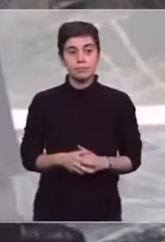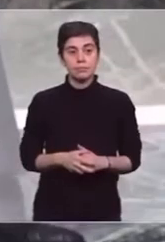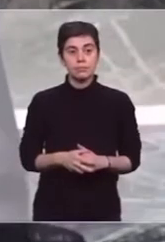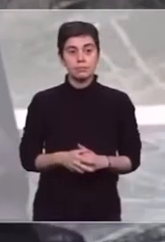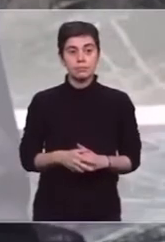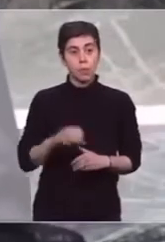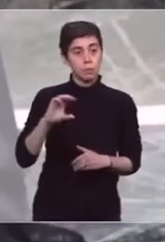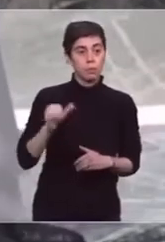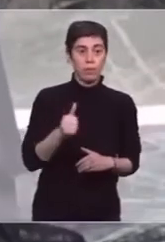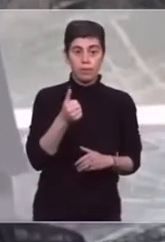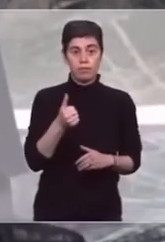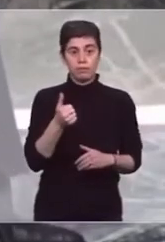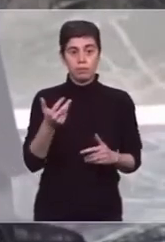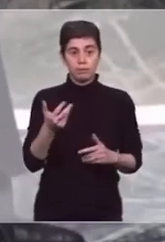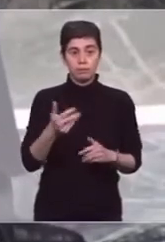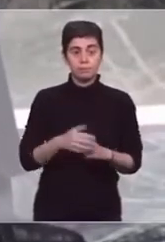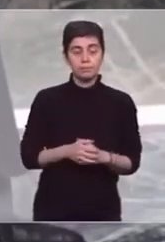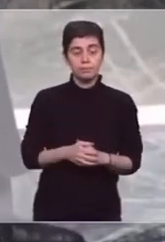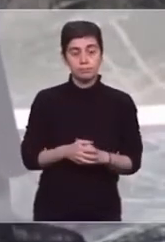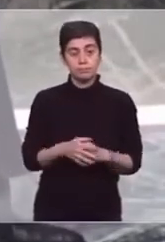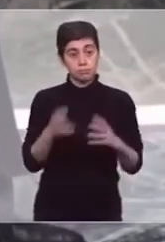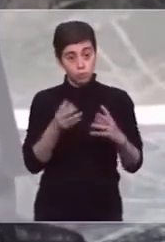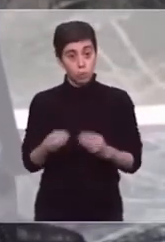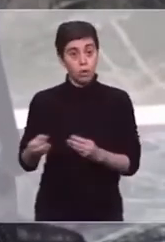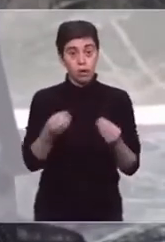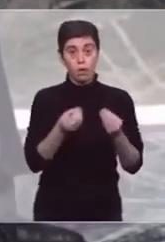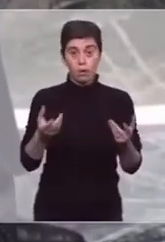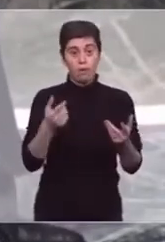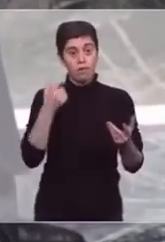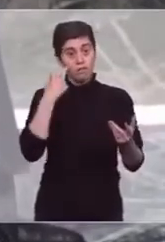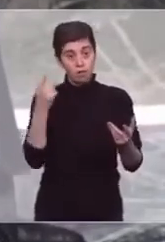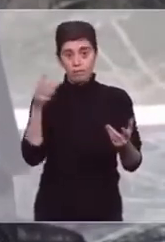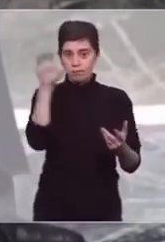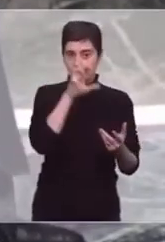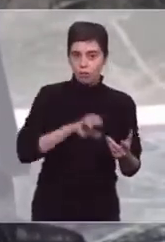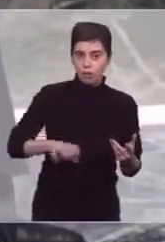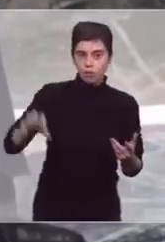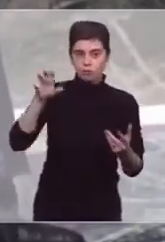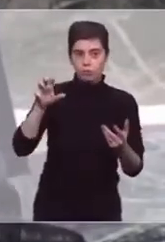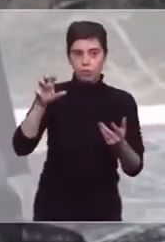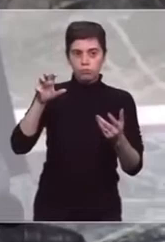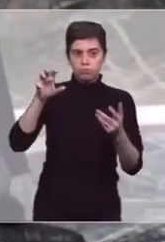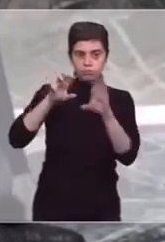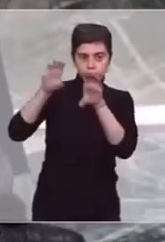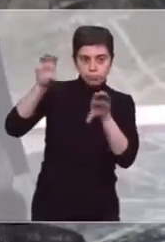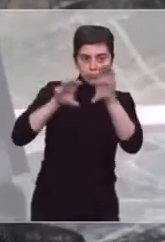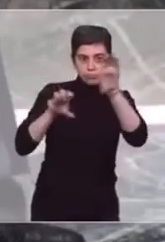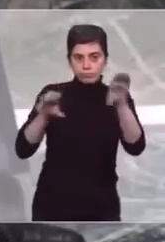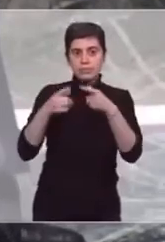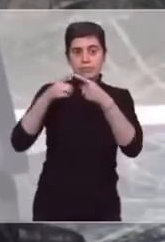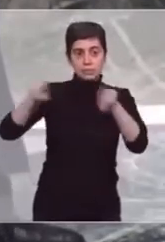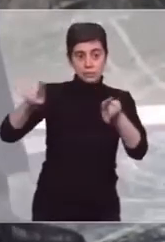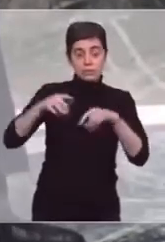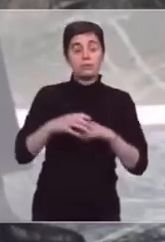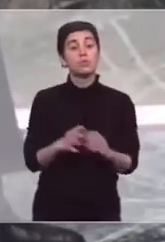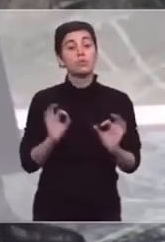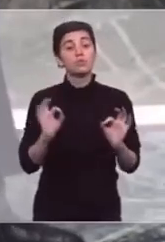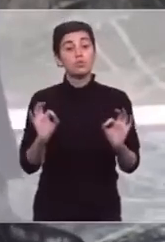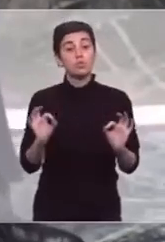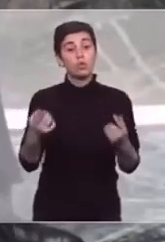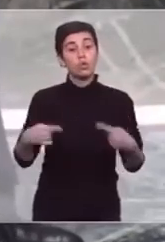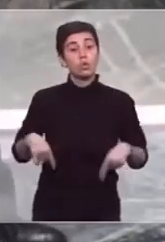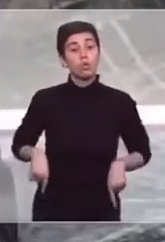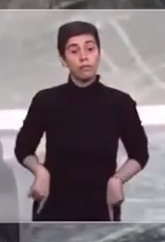concrétisation, je dirais, de la différenciation territoriale à laquelle, tout comme le gouvernement, je vous sais,